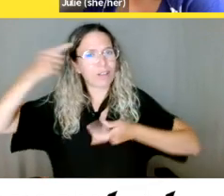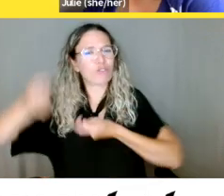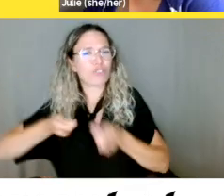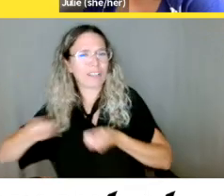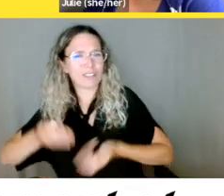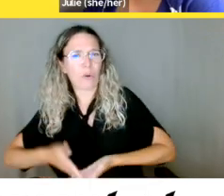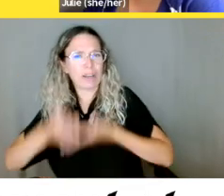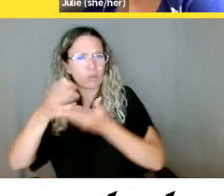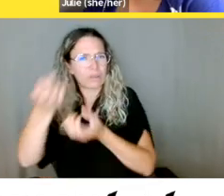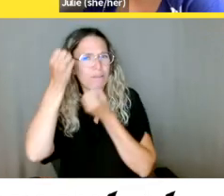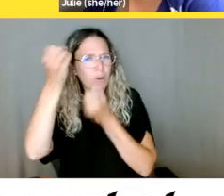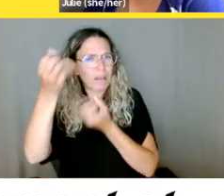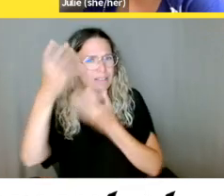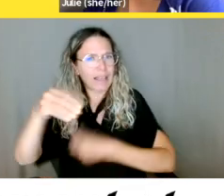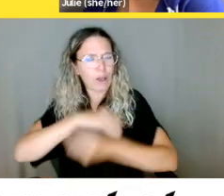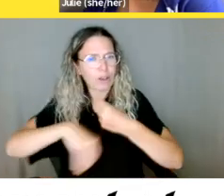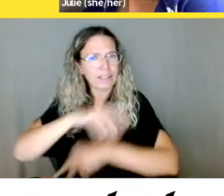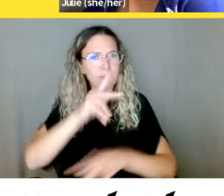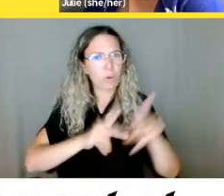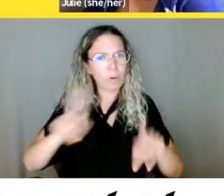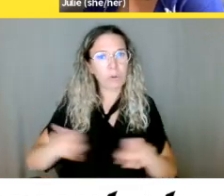On aime des lois avec des longs noms.